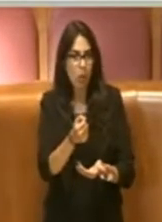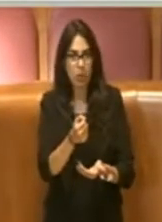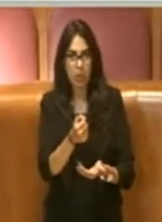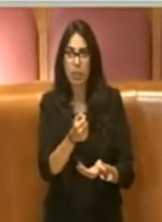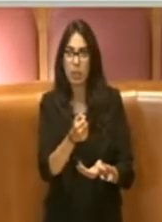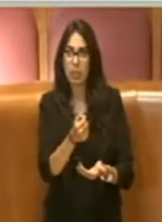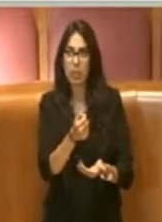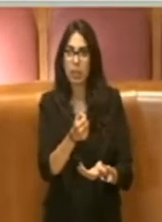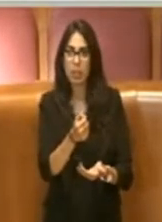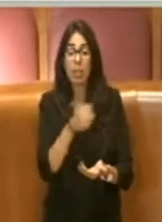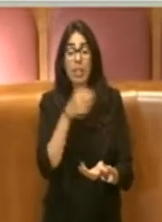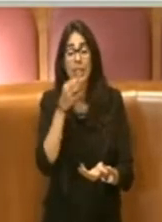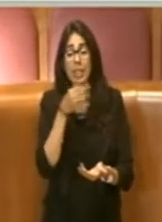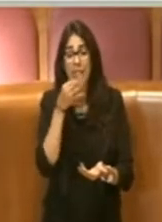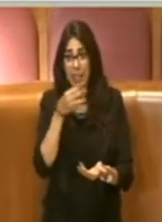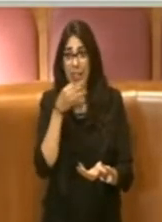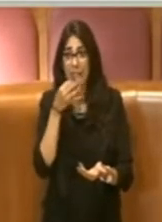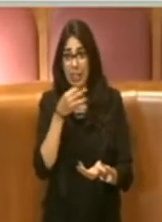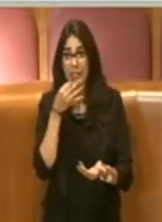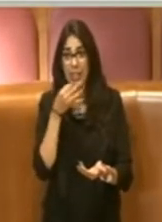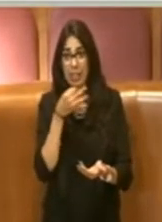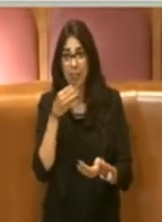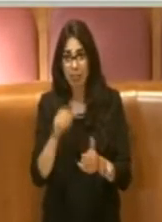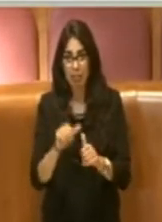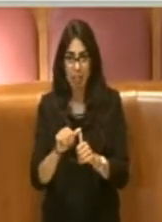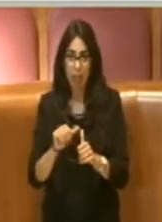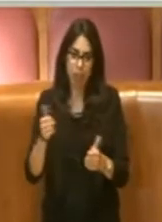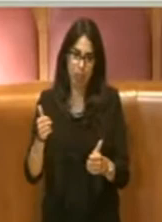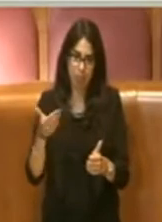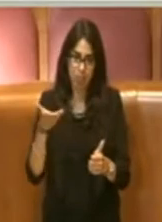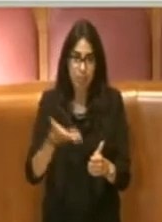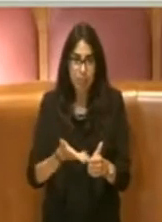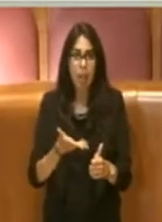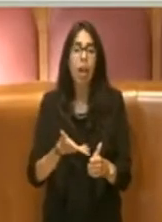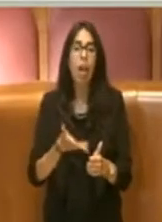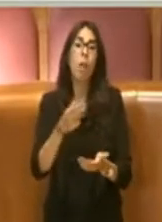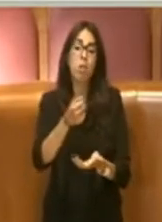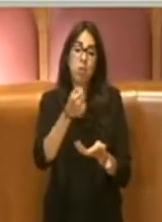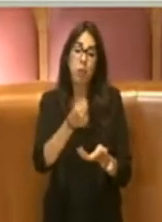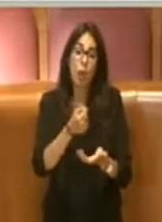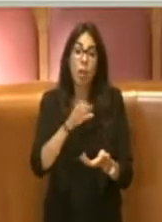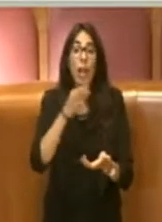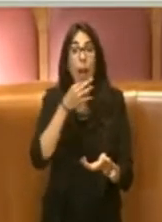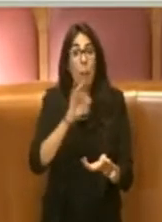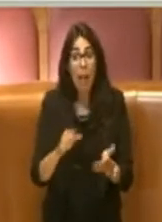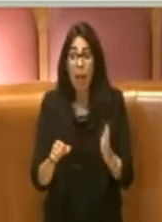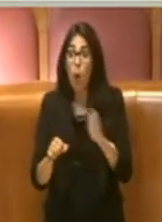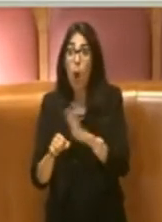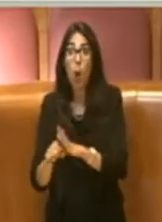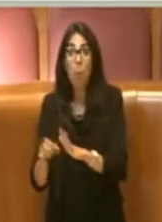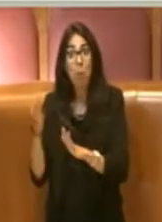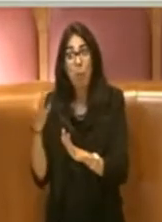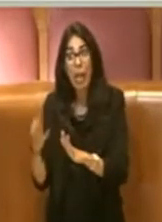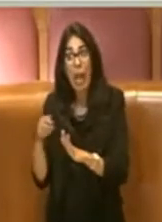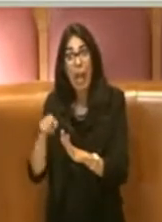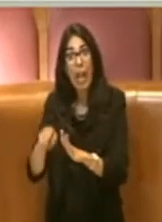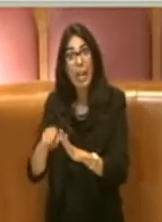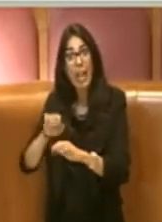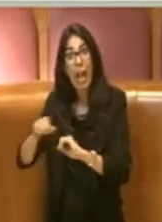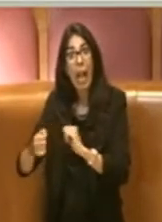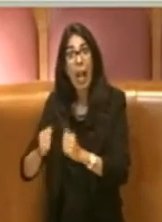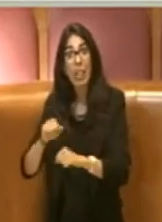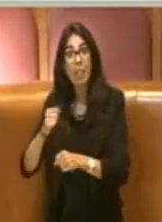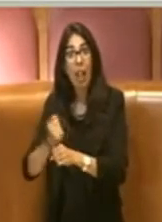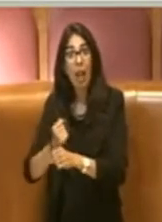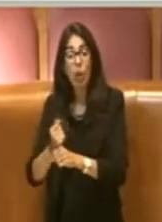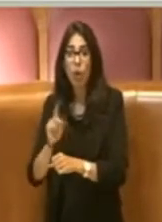previsione e quindi i fondi a disposizione non coprono tutte le attività previste. Ci sono due alternative,